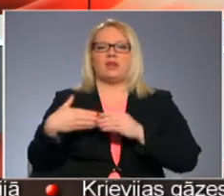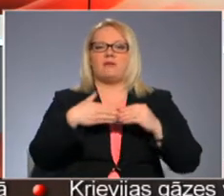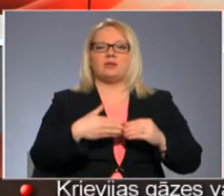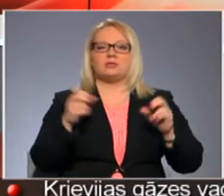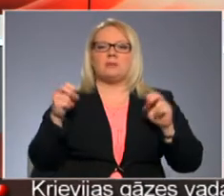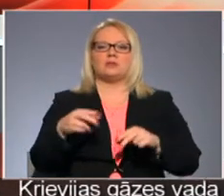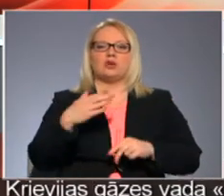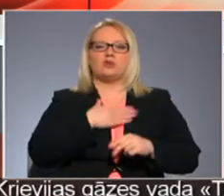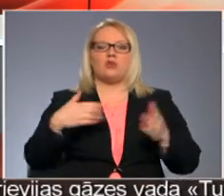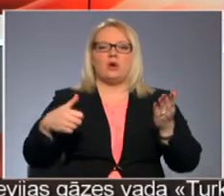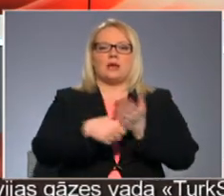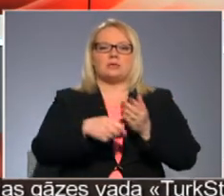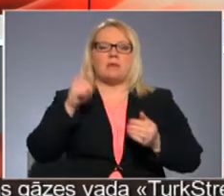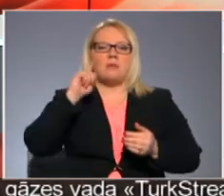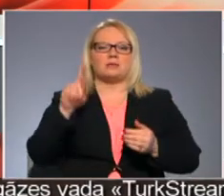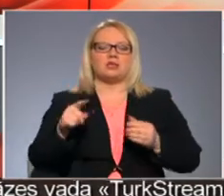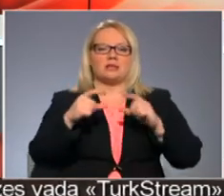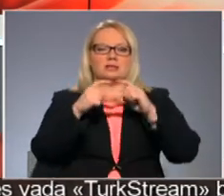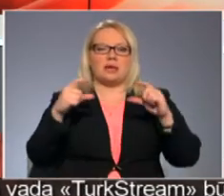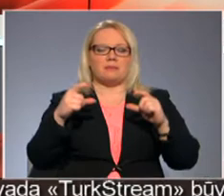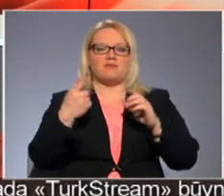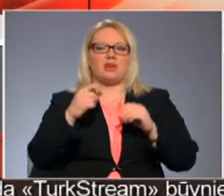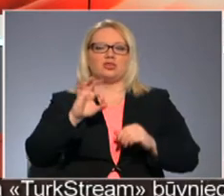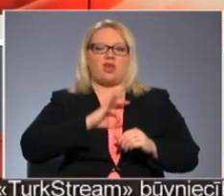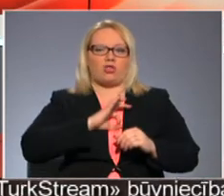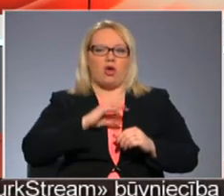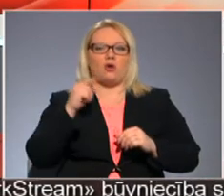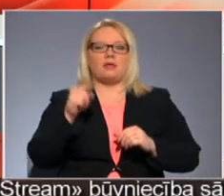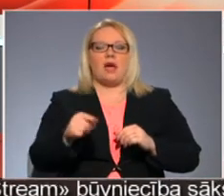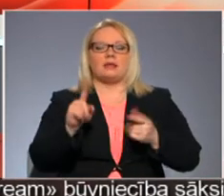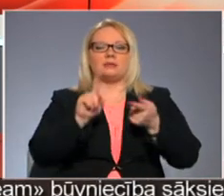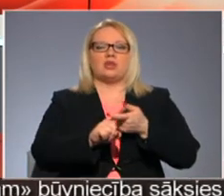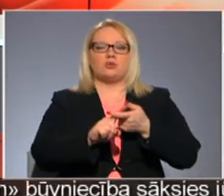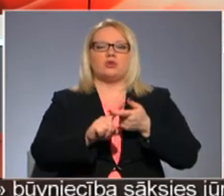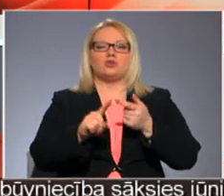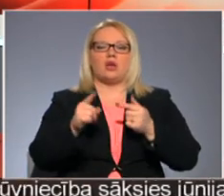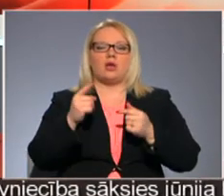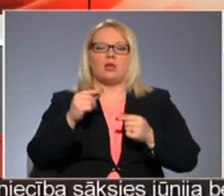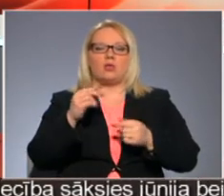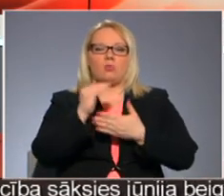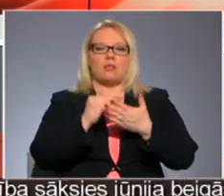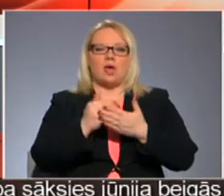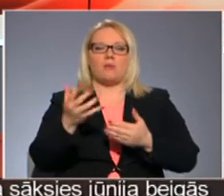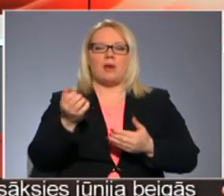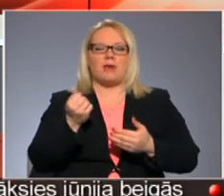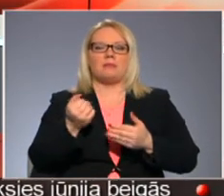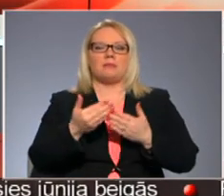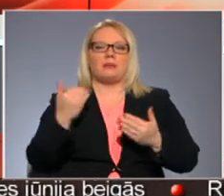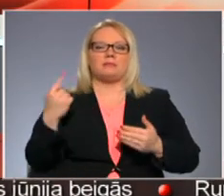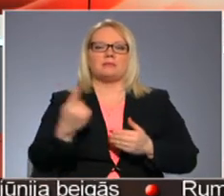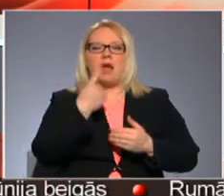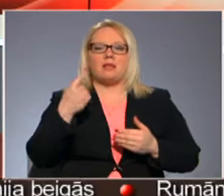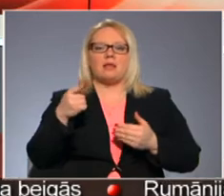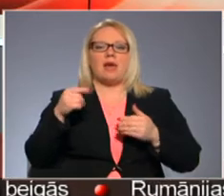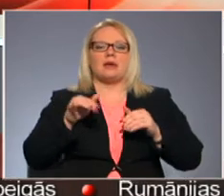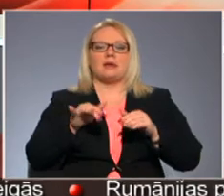speciālas suņu reģistrācijas pazīšanas zīmes ir žetons. Šādi saistošai noteikumi pieņemt pirms gada, lai risinātu klainojošo